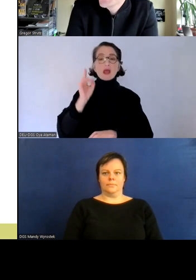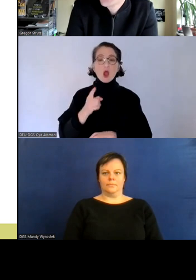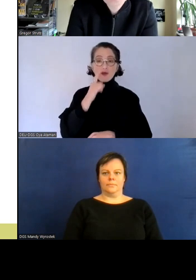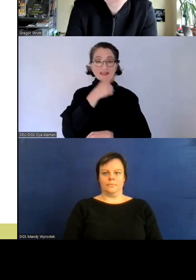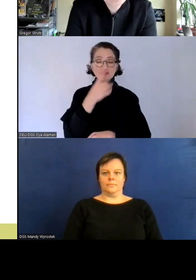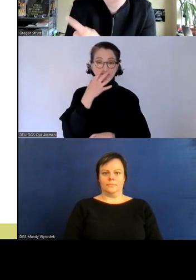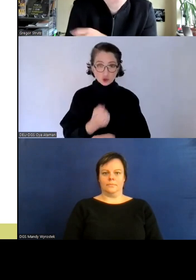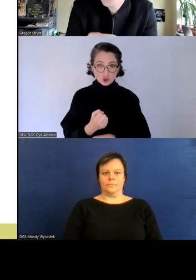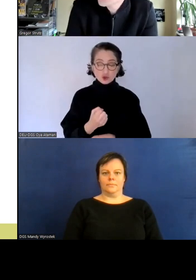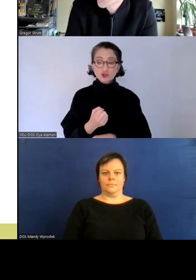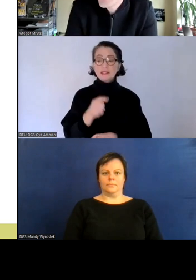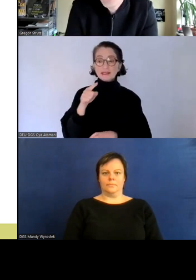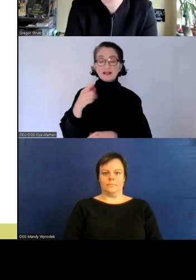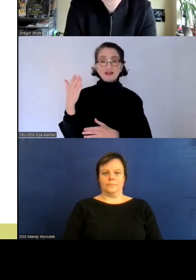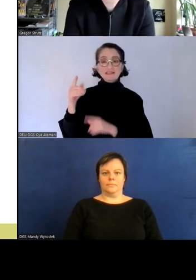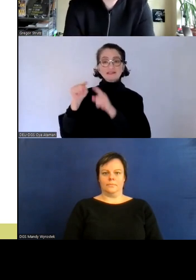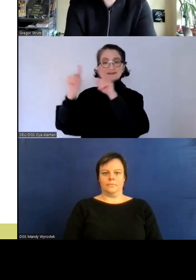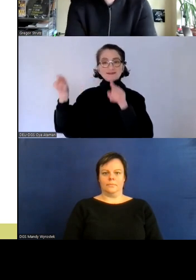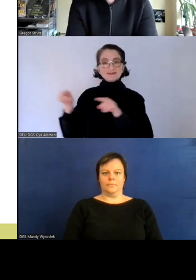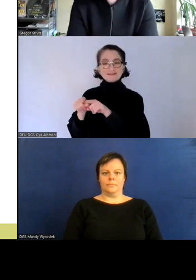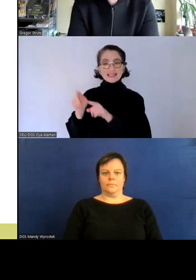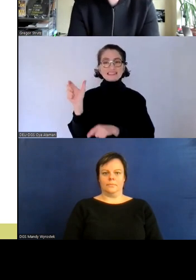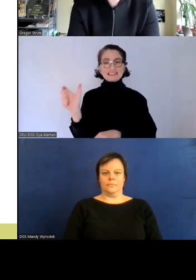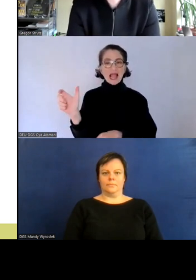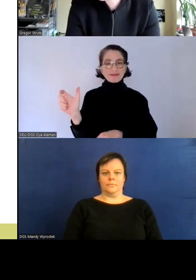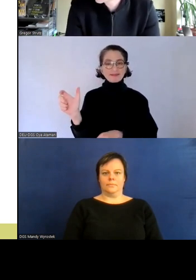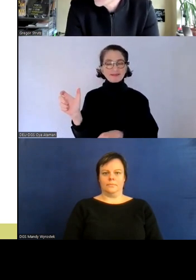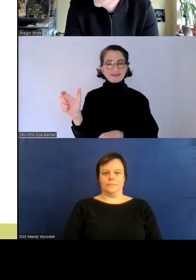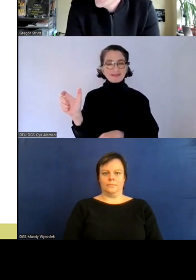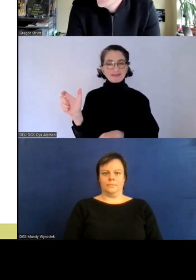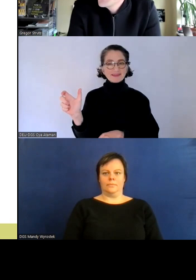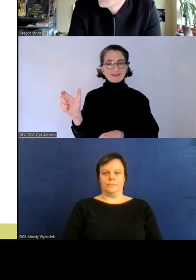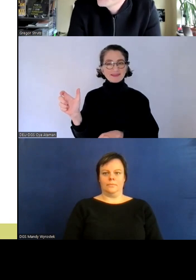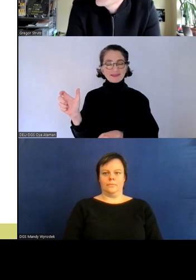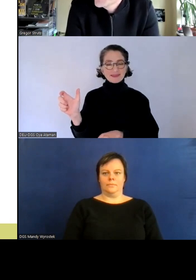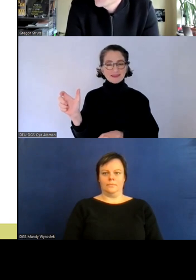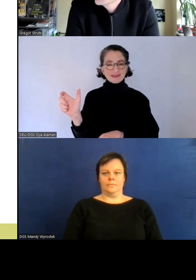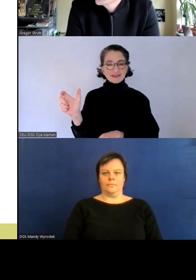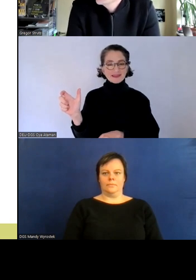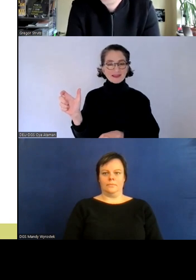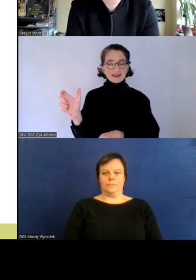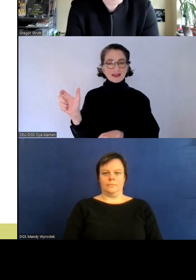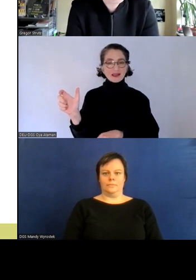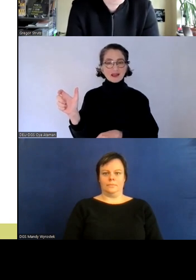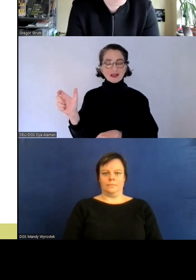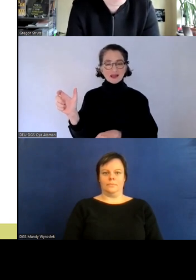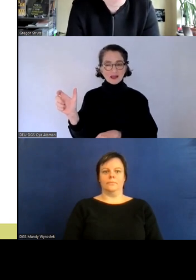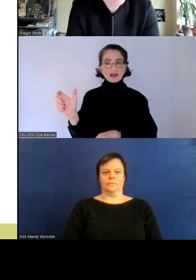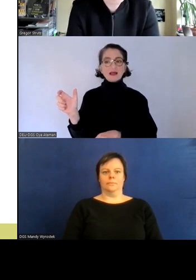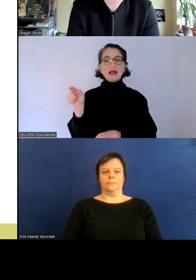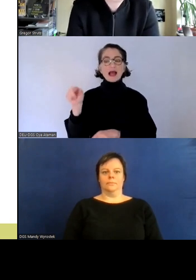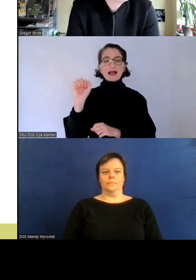möchten indem sie diesen qr code scannen der hier rechts eingeblendet ist eben quasi